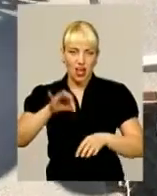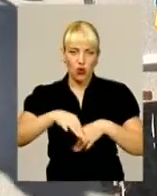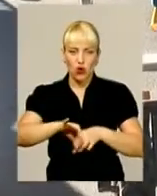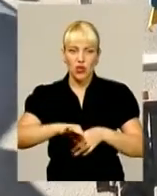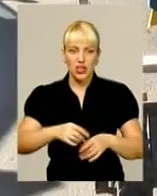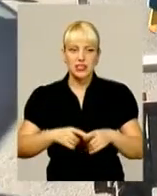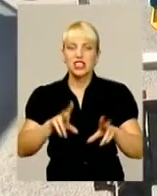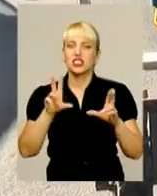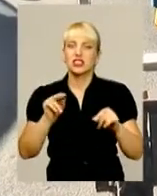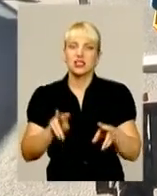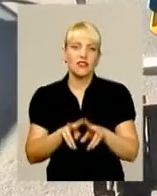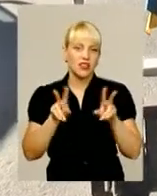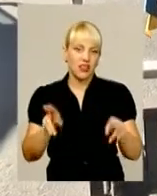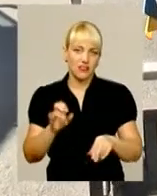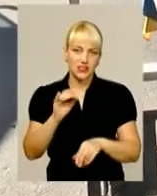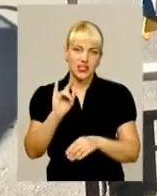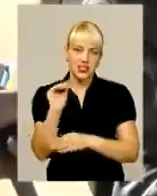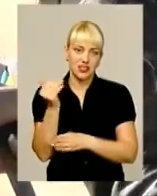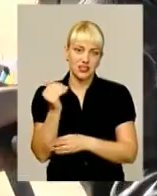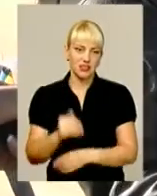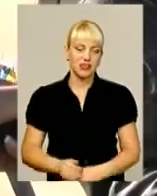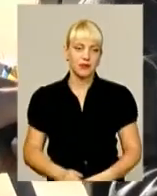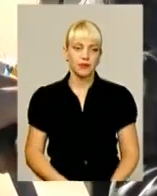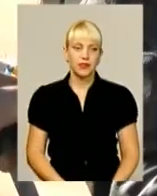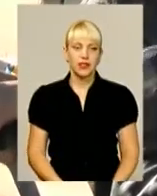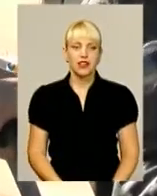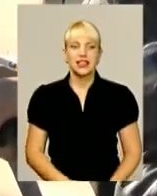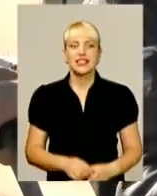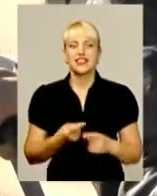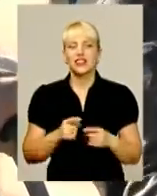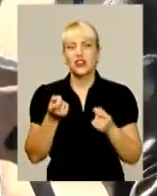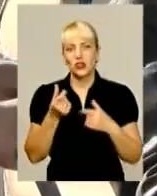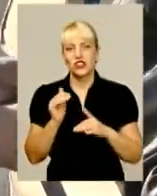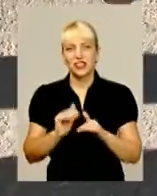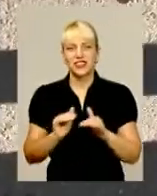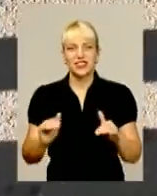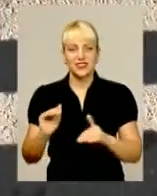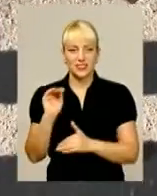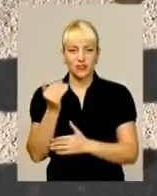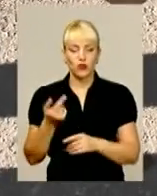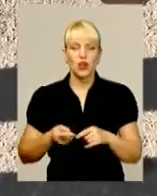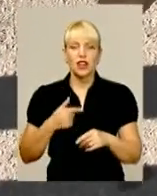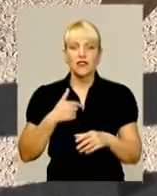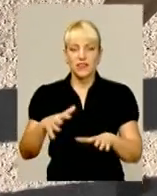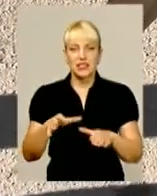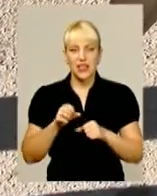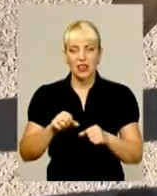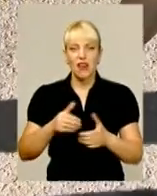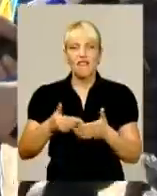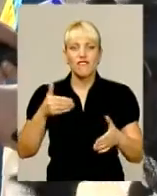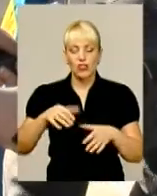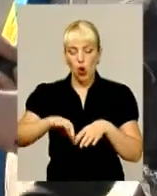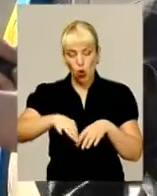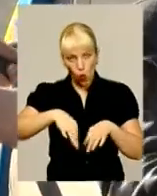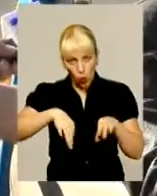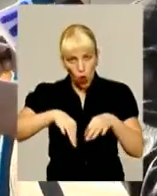щастя, бо наче знову повернувся у дитинство. Це трошки дитинство. Взяли колеса від мотоблока, від